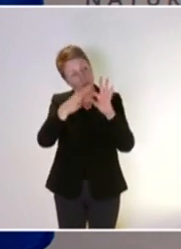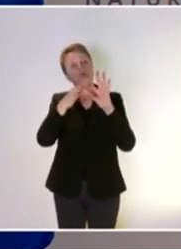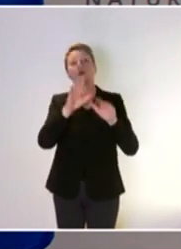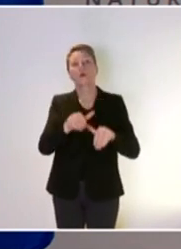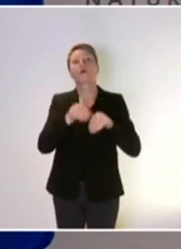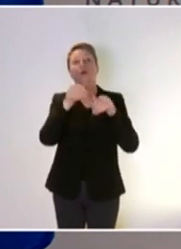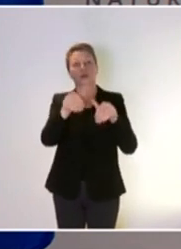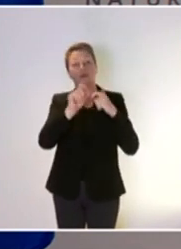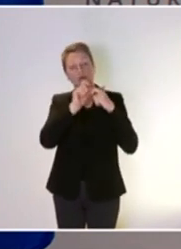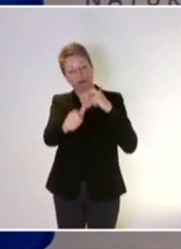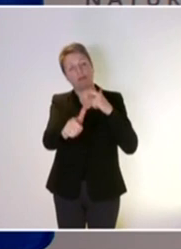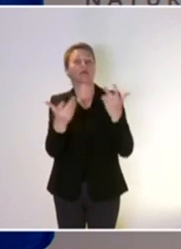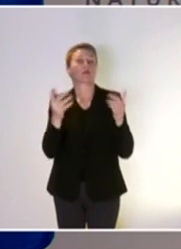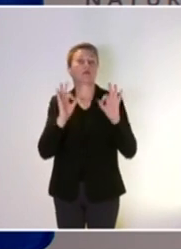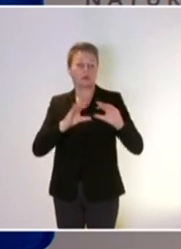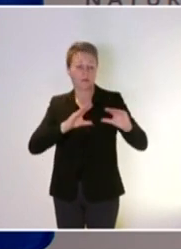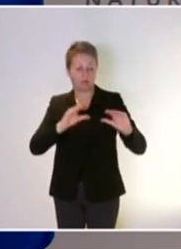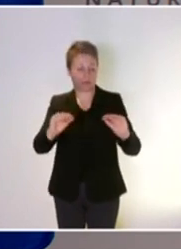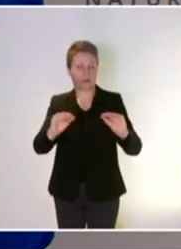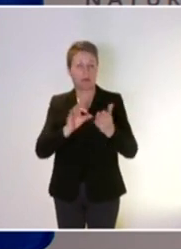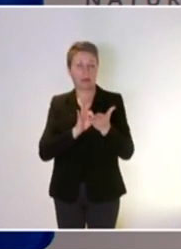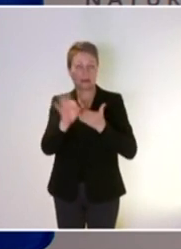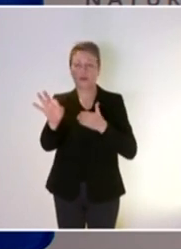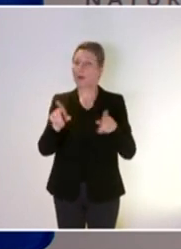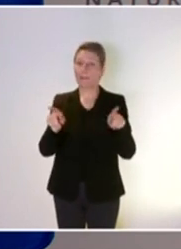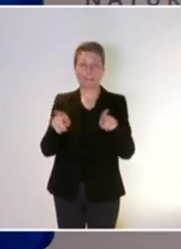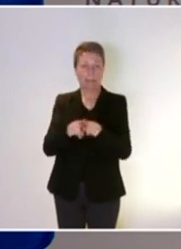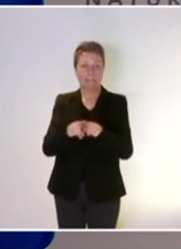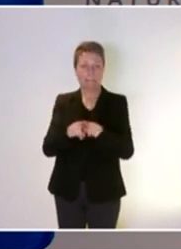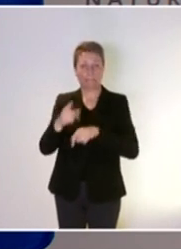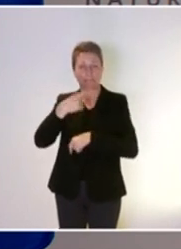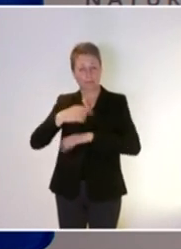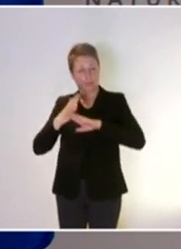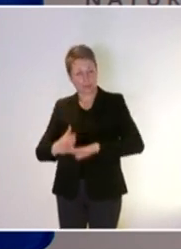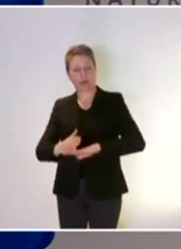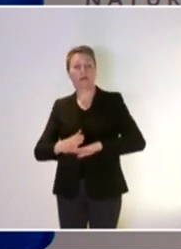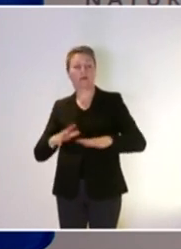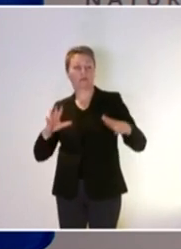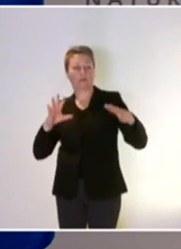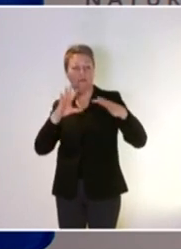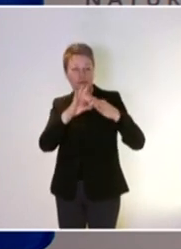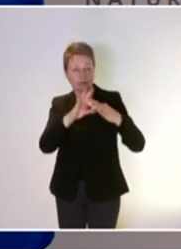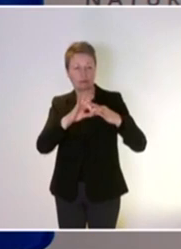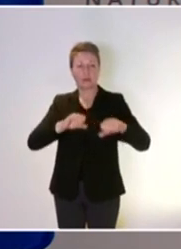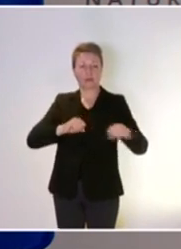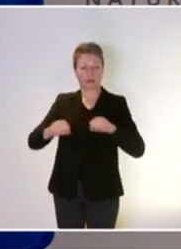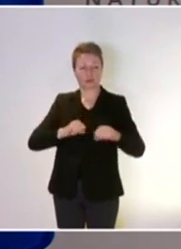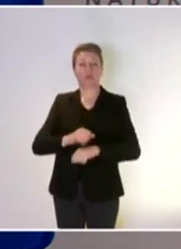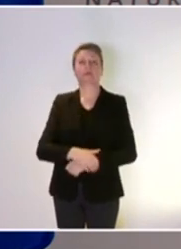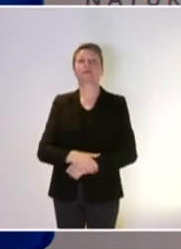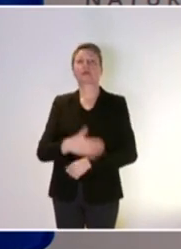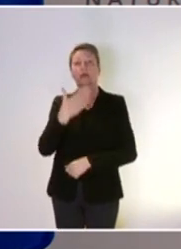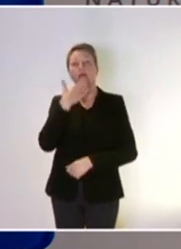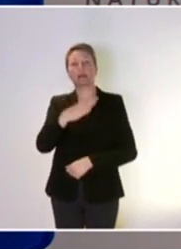dans les déclinaisons opérationnelles de cette stratégie totalement mobilisée merci madame la ministre je propose de